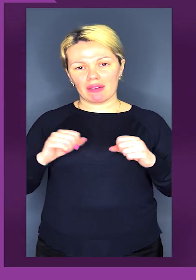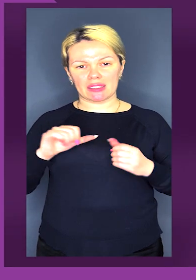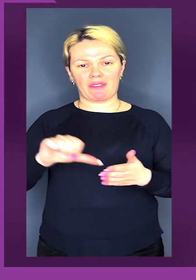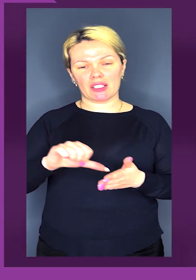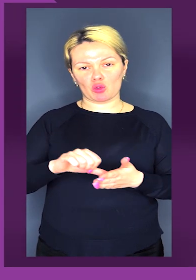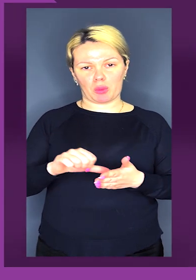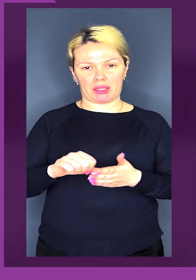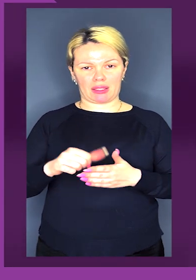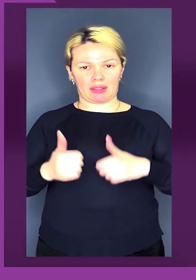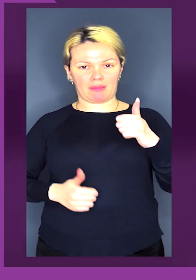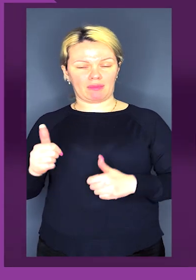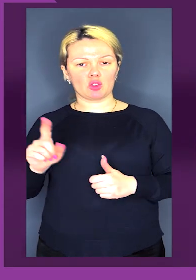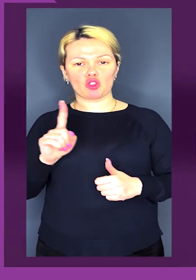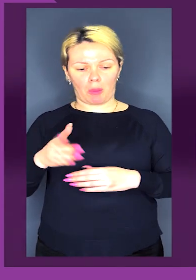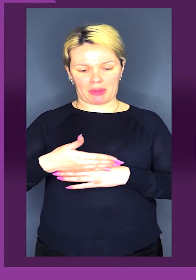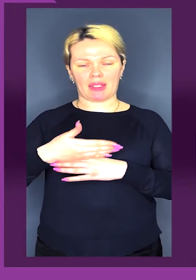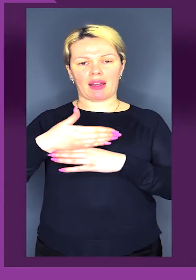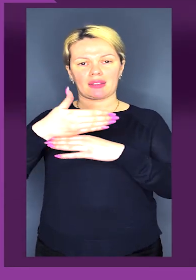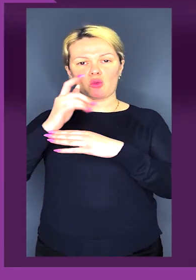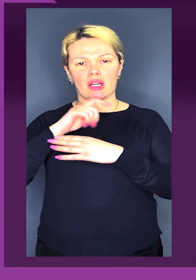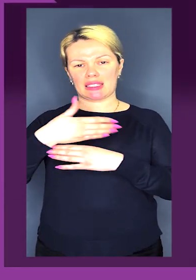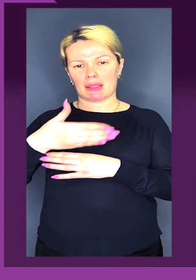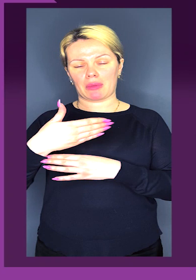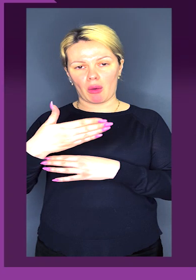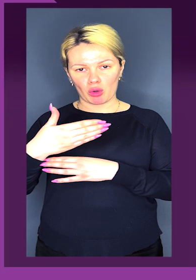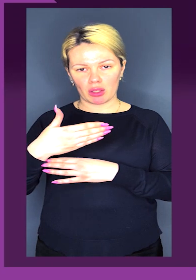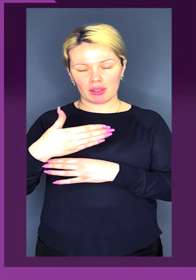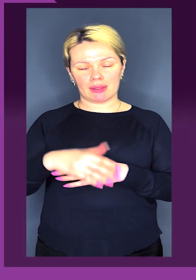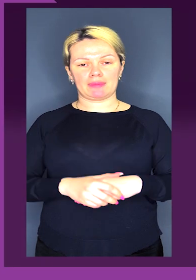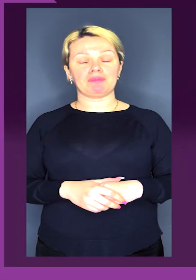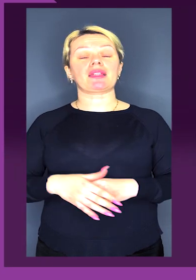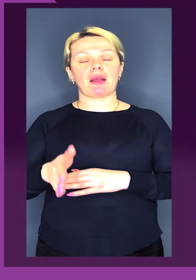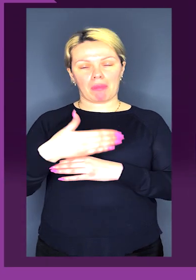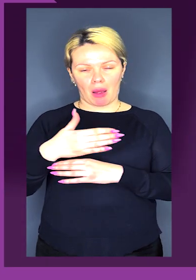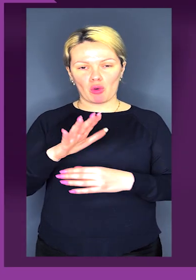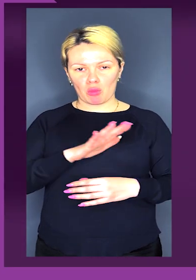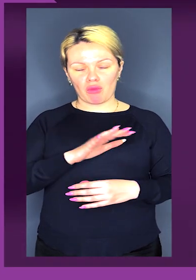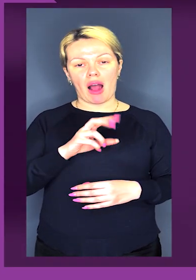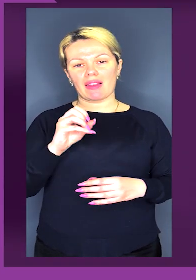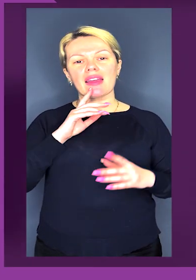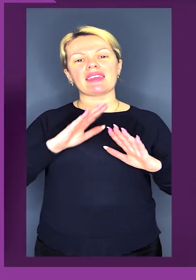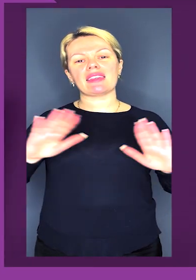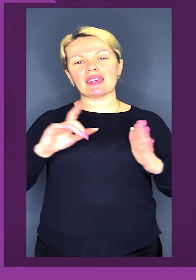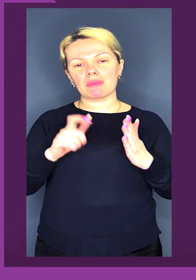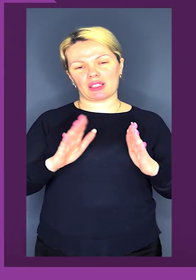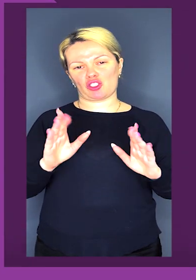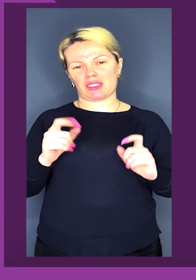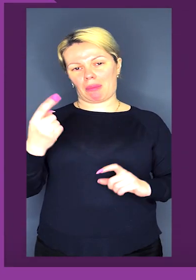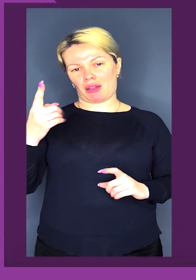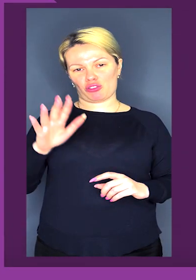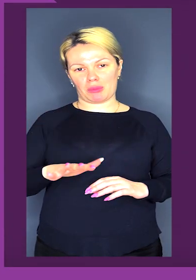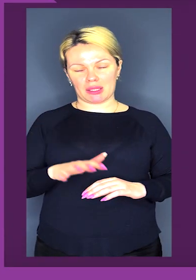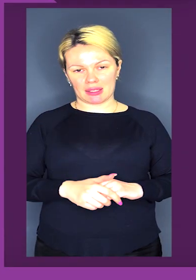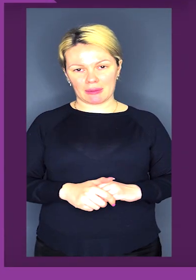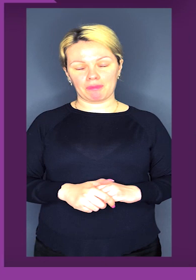старався виступити, щоб підняти український стяг. Стяг піднявся, але, на жаль, гімн грає тільки за перше